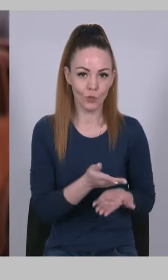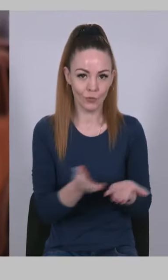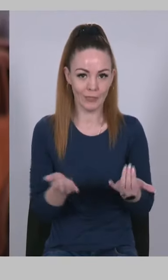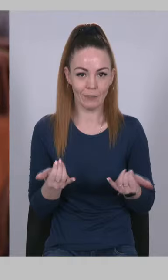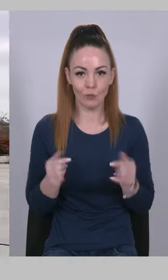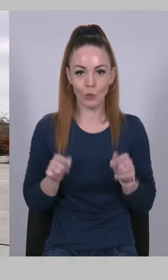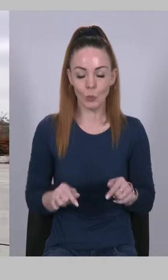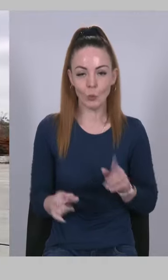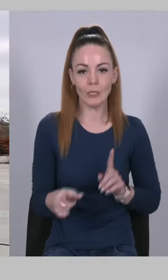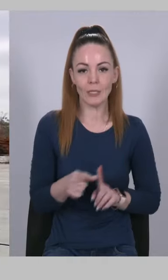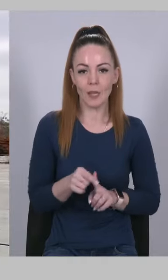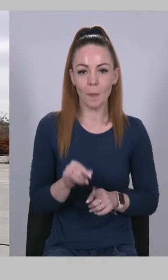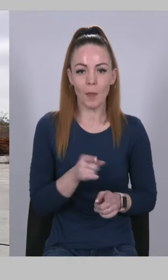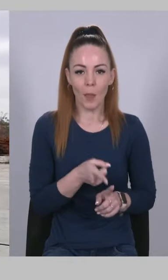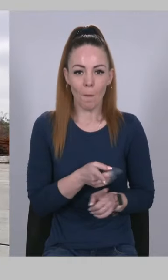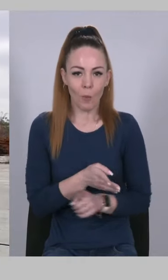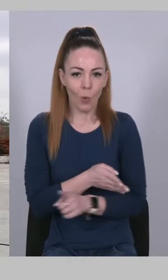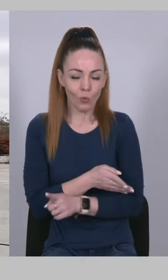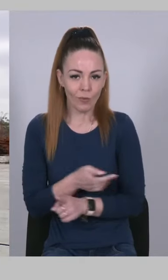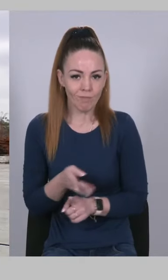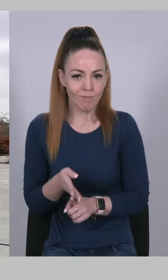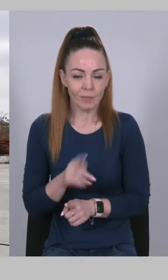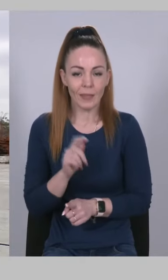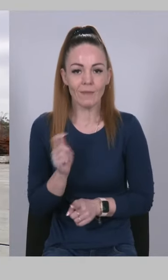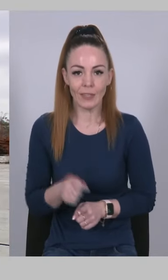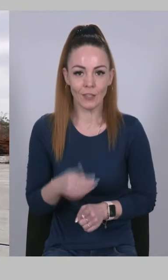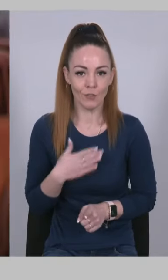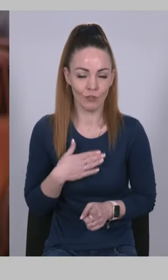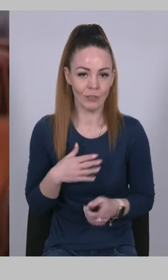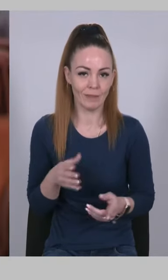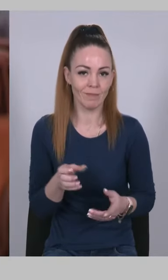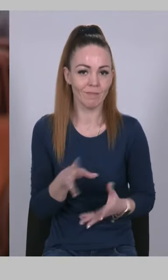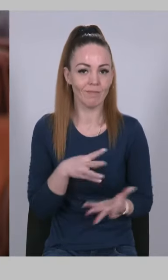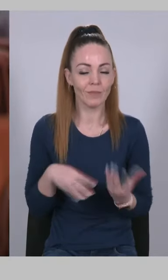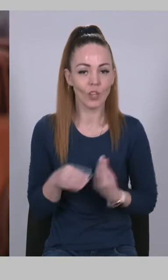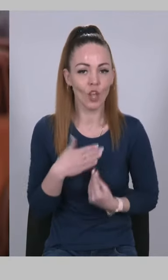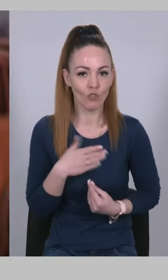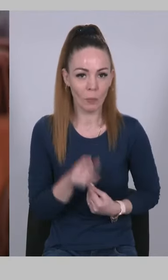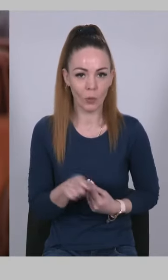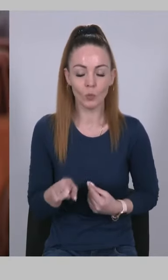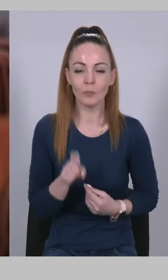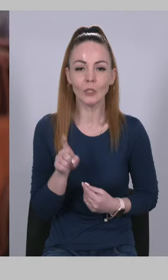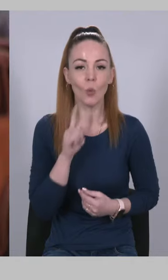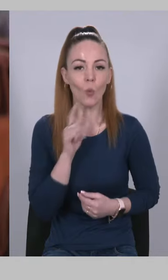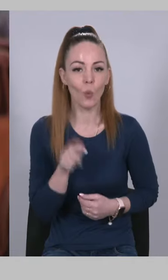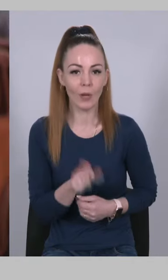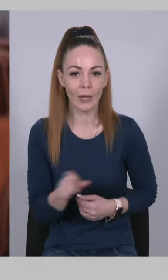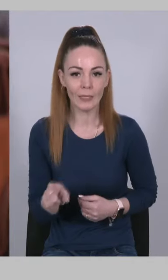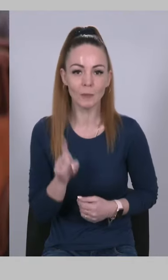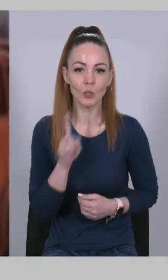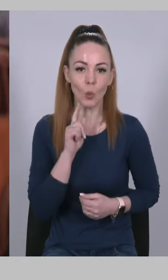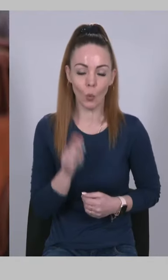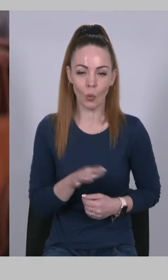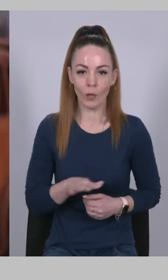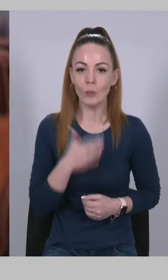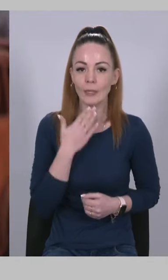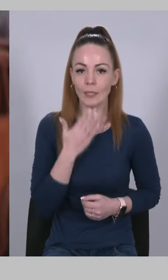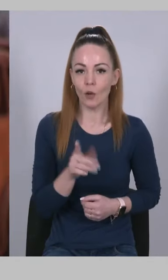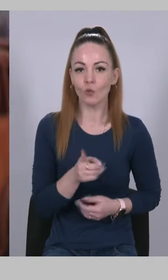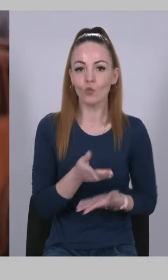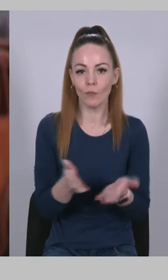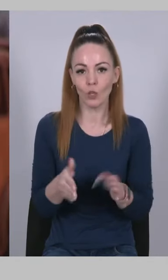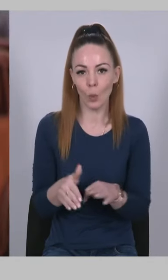нами, і протягом всієї тієї війни Ви з нашими людьми, з українцями, ви з Україною Дякую, що ви допомагаєте